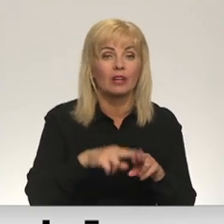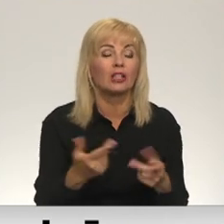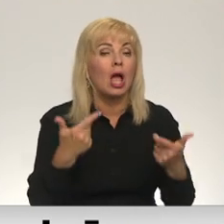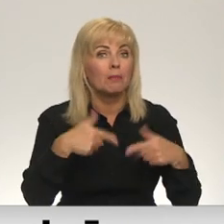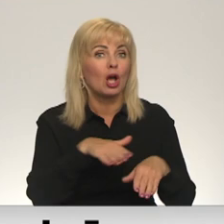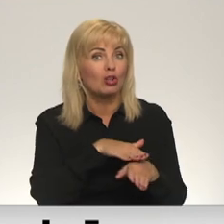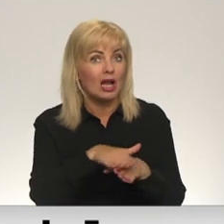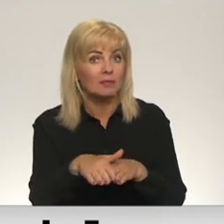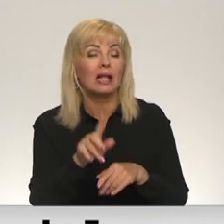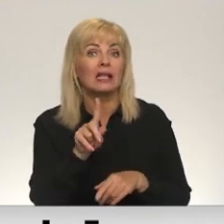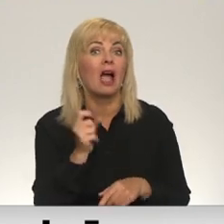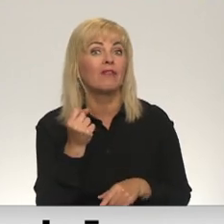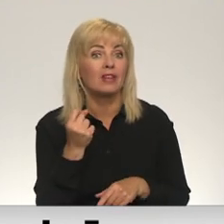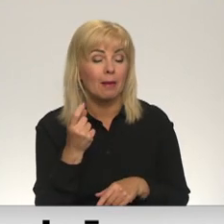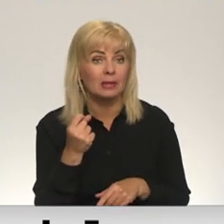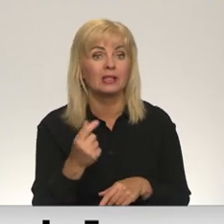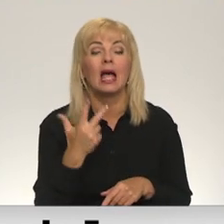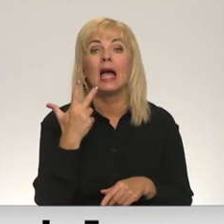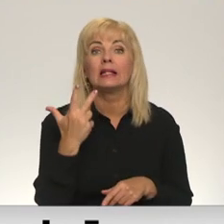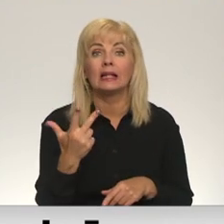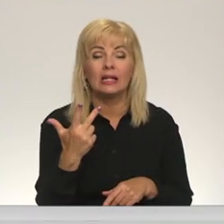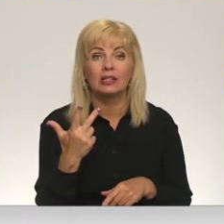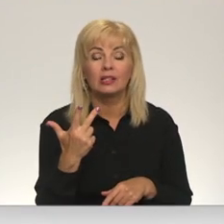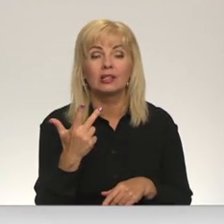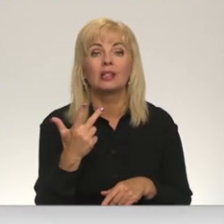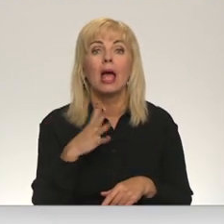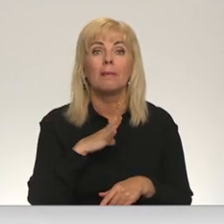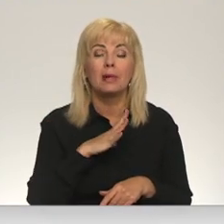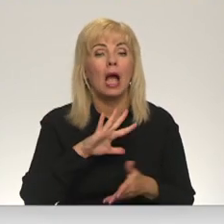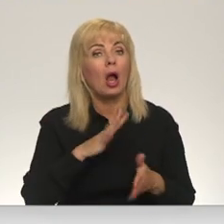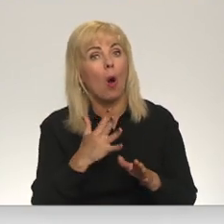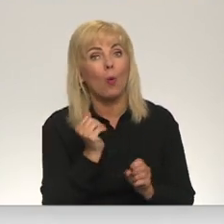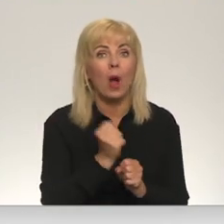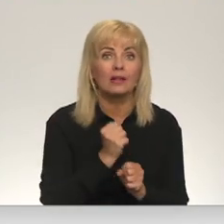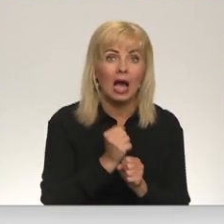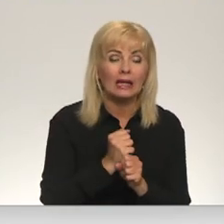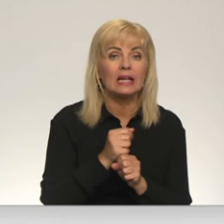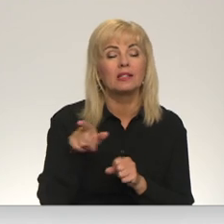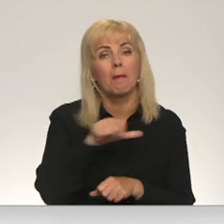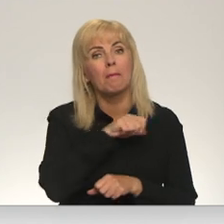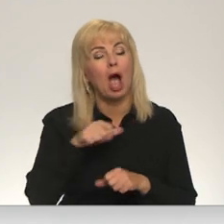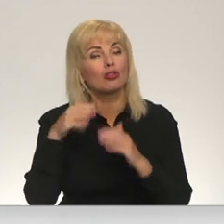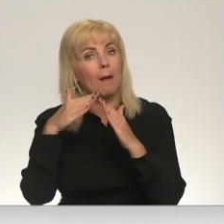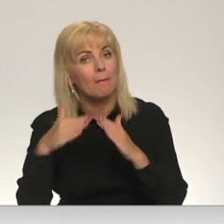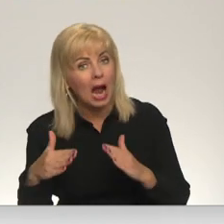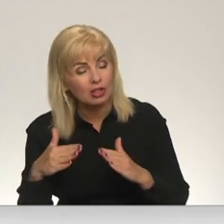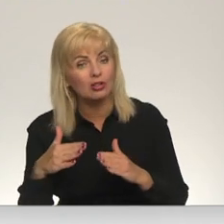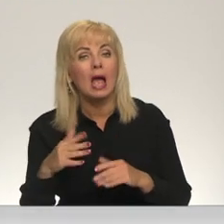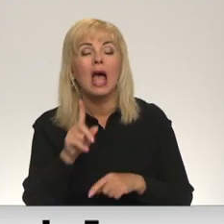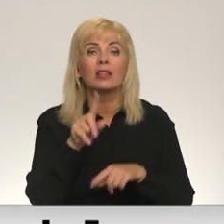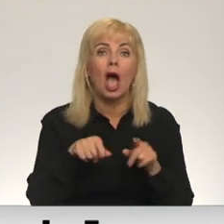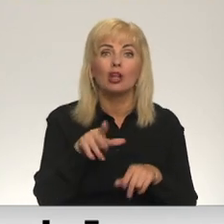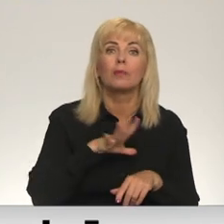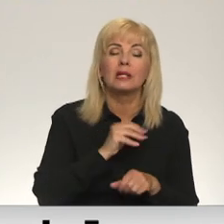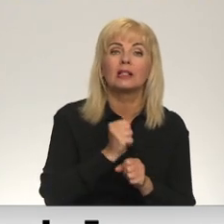aizpildītas 11. Trīs bija šatad kaut ko darījušas mājas apstākļos, kāda bija strādājusi arī